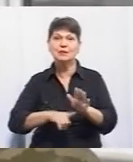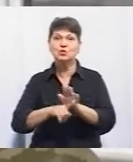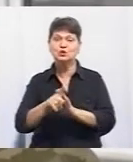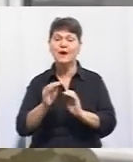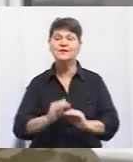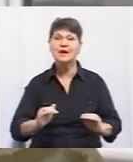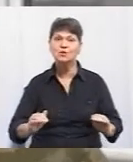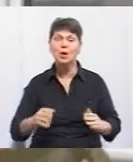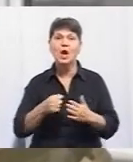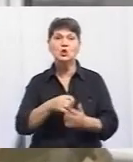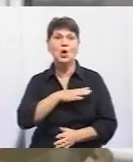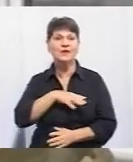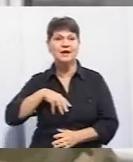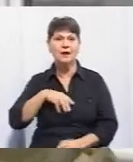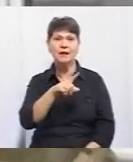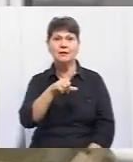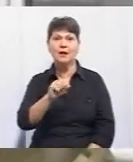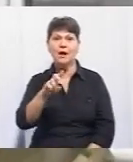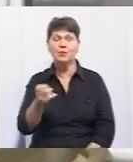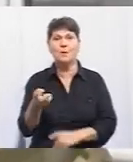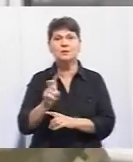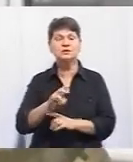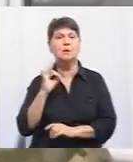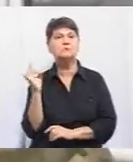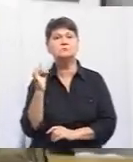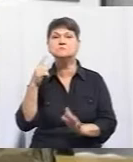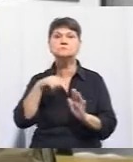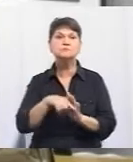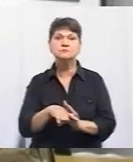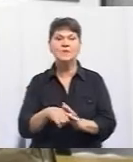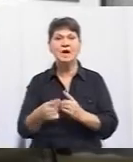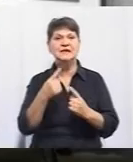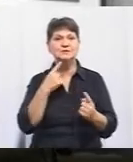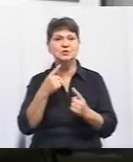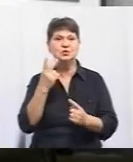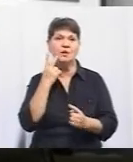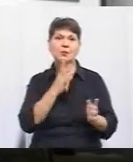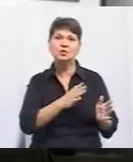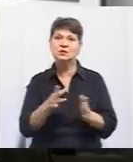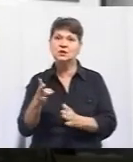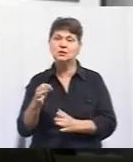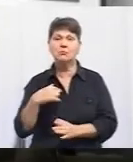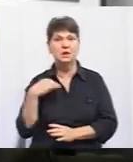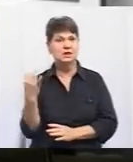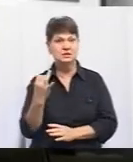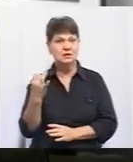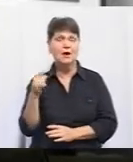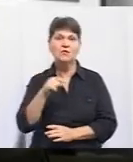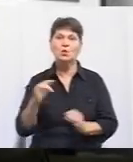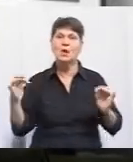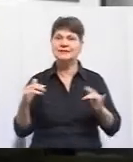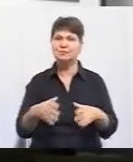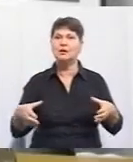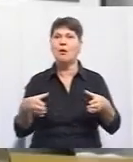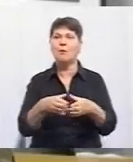дитсадок. До ветеран хабу, каже, прийшла з цікавості. Спілкуємося постійно. Мені цікаво, тут зібрана